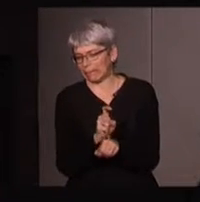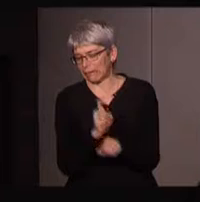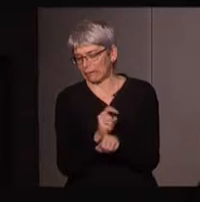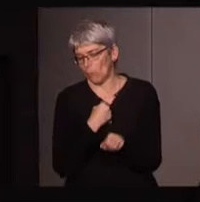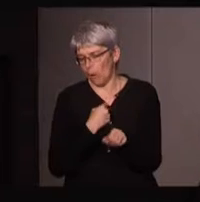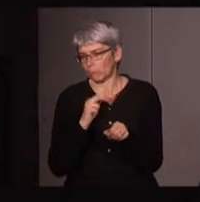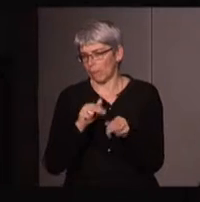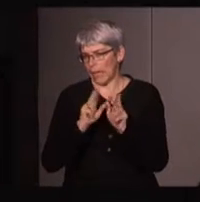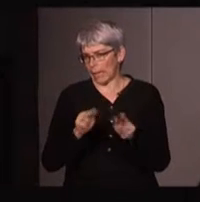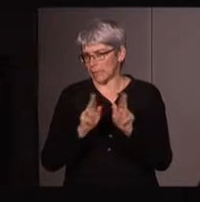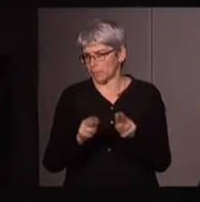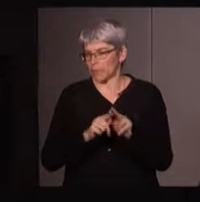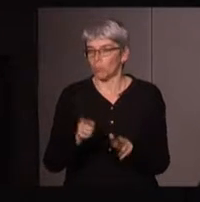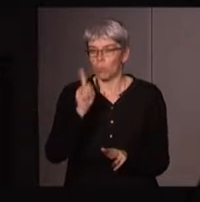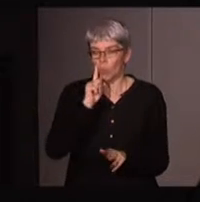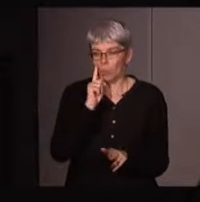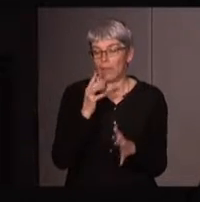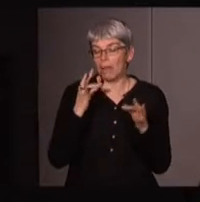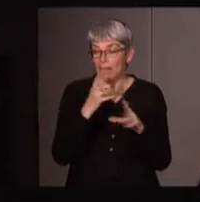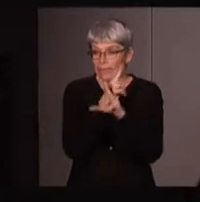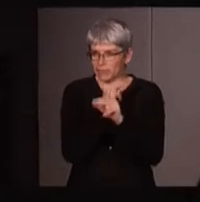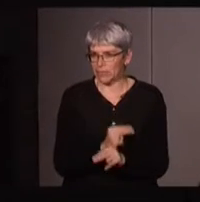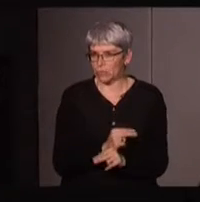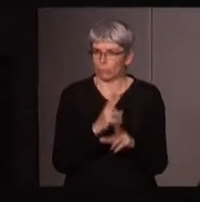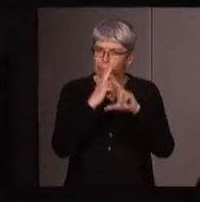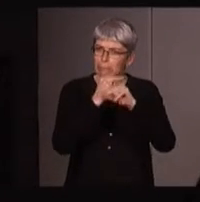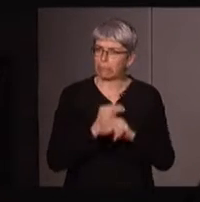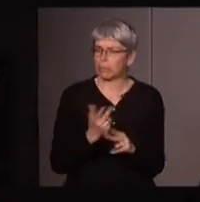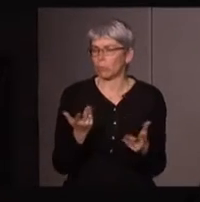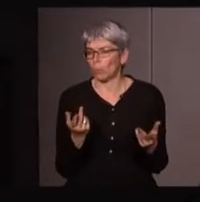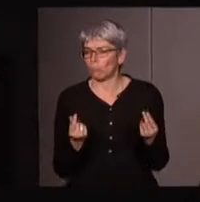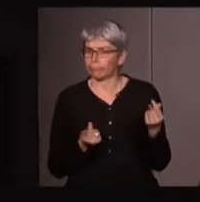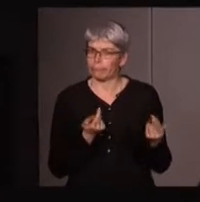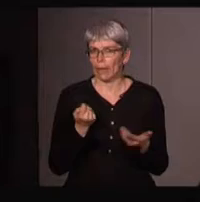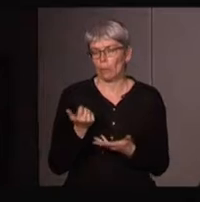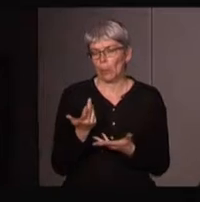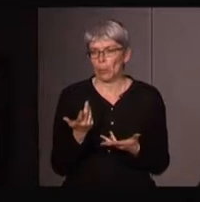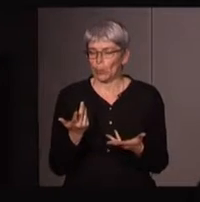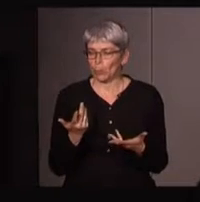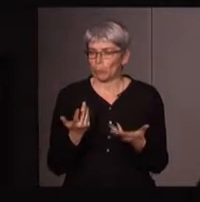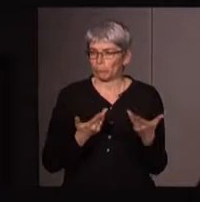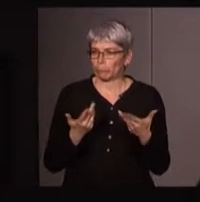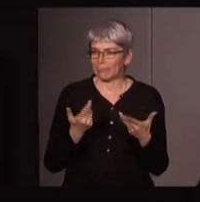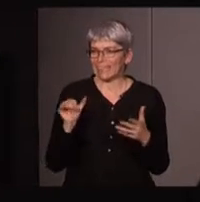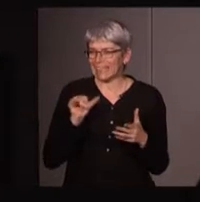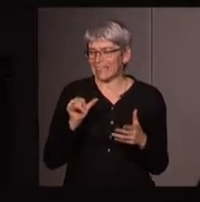voudrais y revenir à partir d'une définition, qui pour moi est une définition un peu programme, qui a été formulée par l'une d'entre elles,